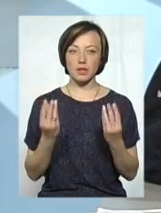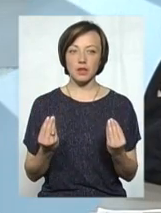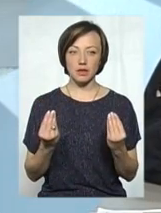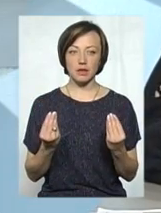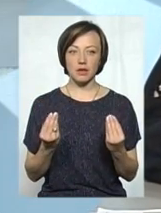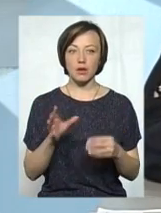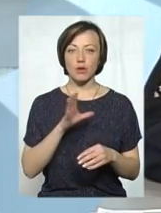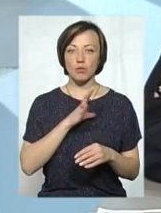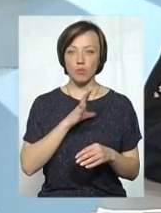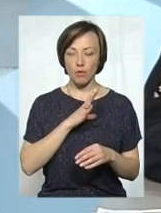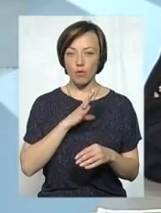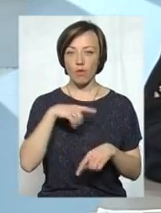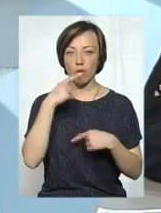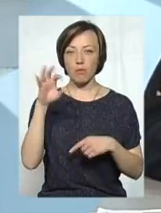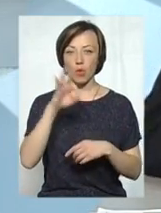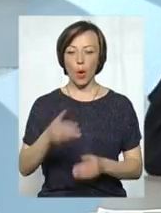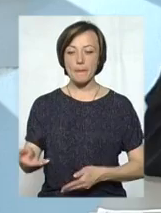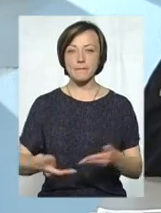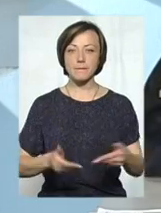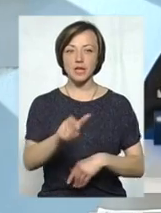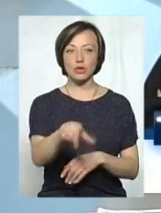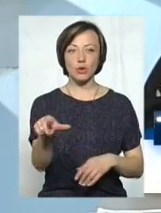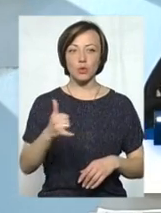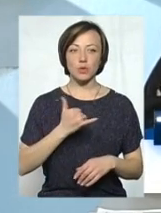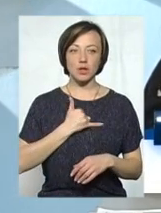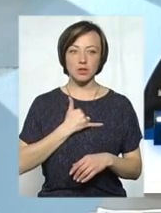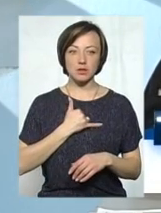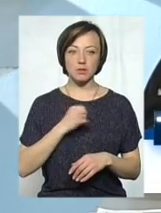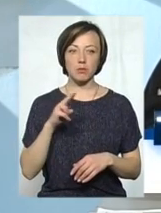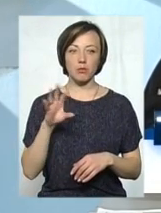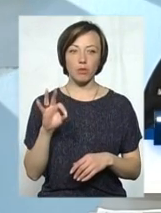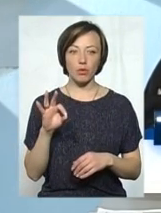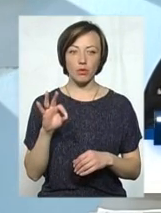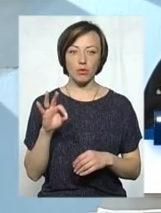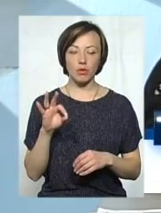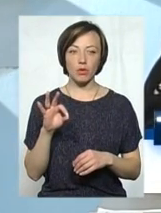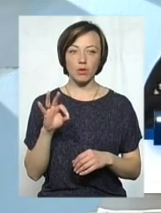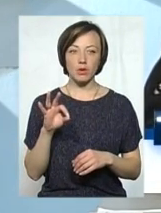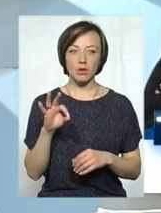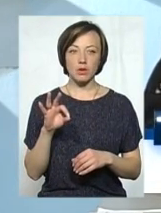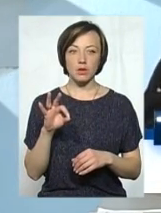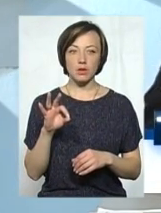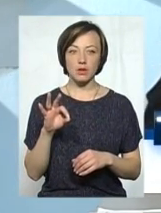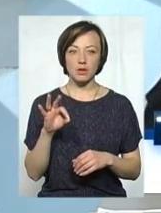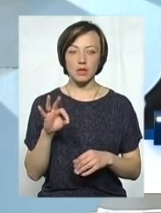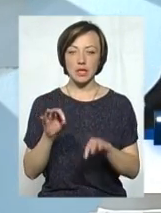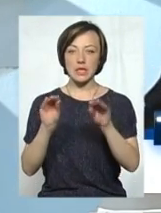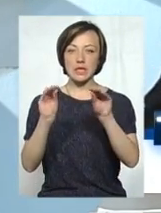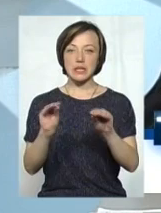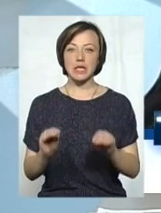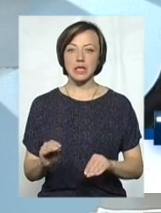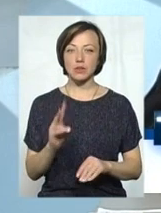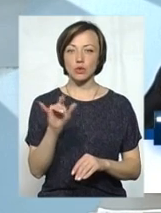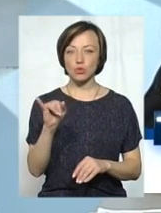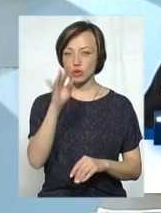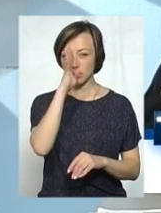була умова за пішоходів. Це в нас, якщо взяти статистику за 4 місяці